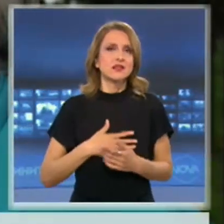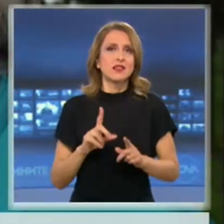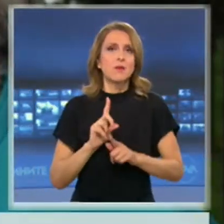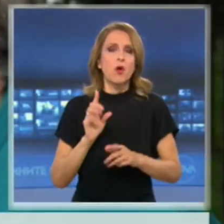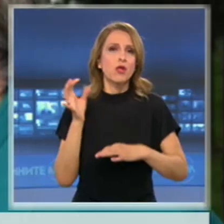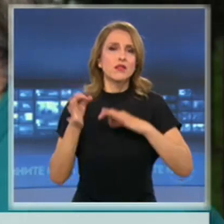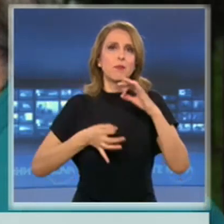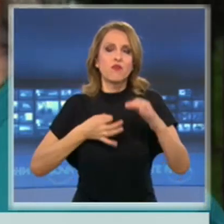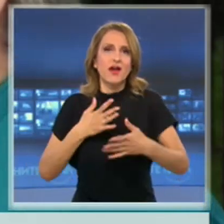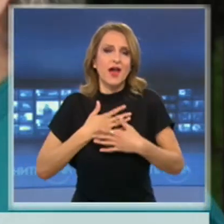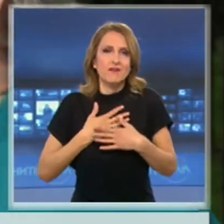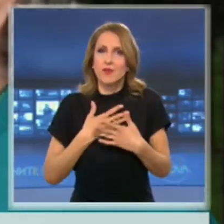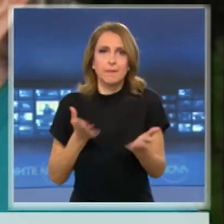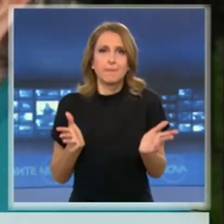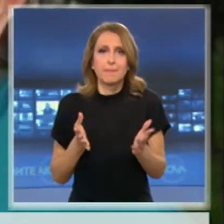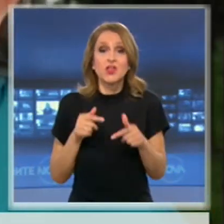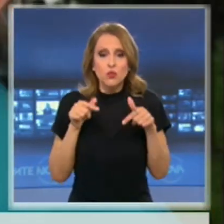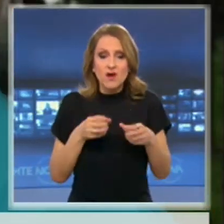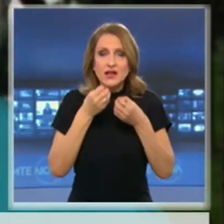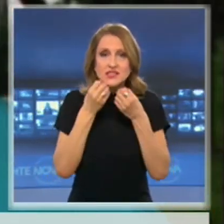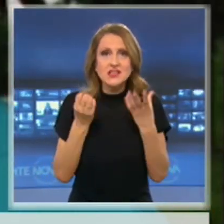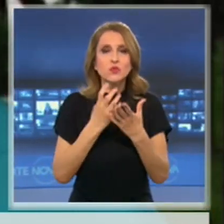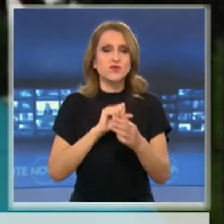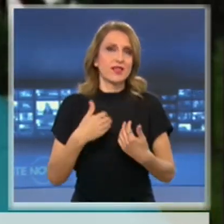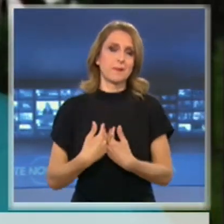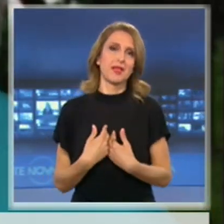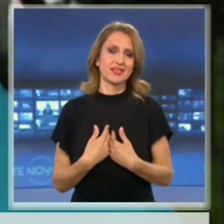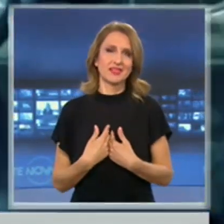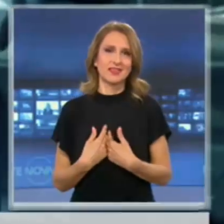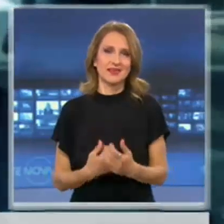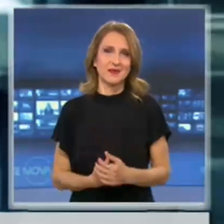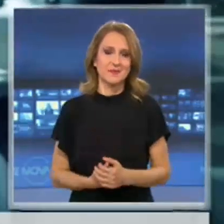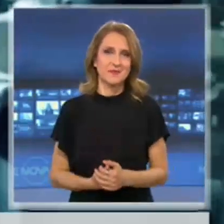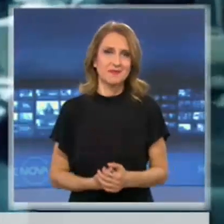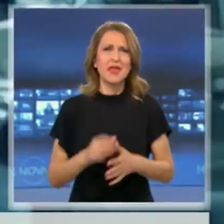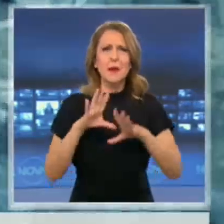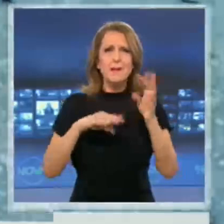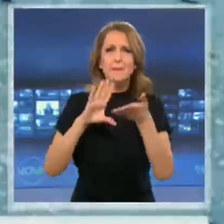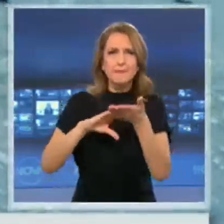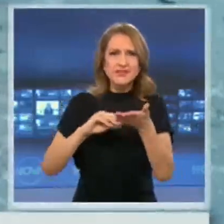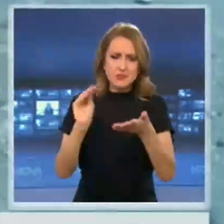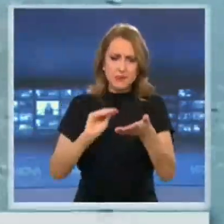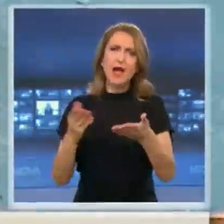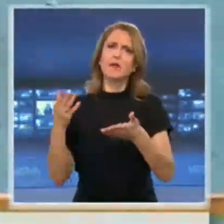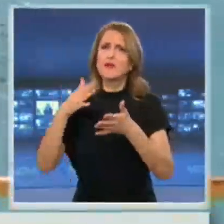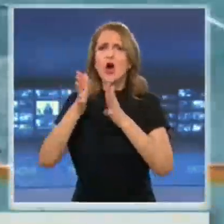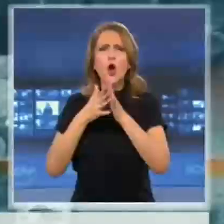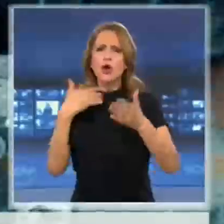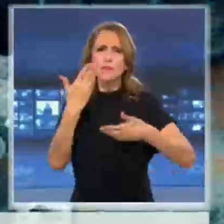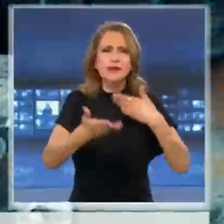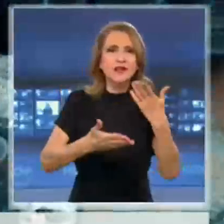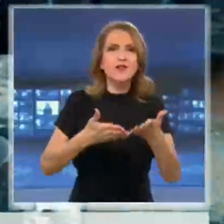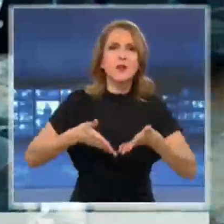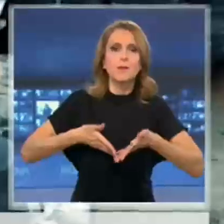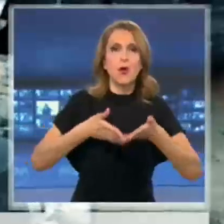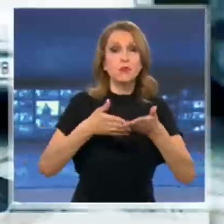повярвам, че това се случва и на мен. Сред писмата, в които се предлага помощ, идва едно и